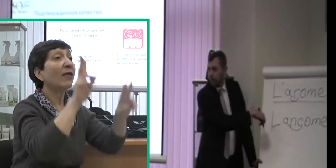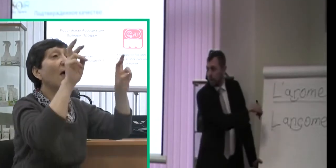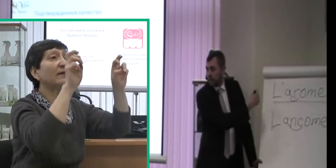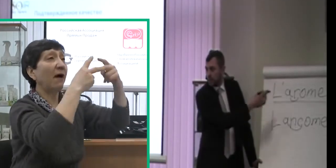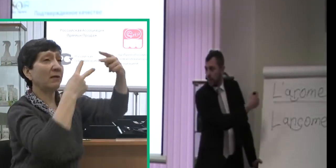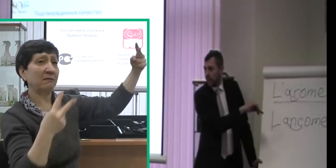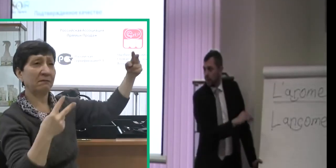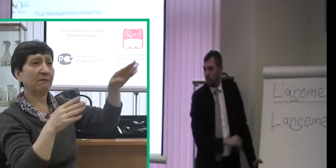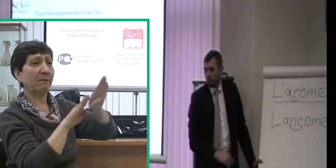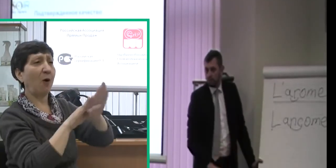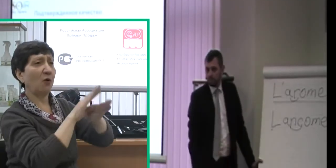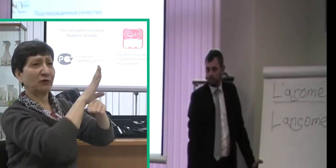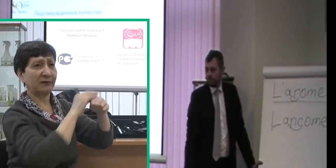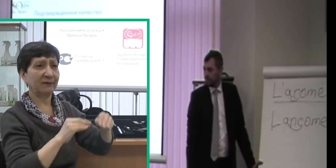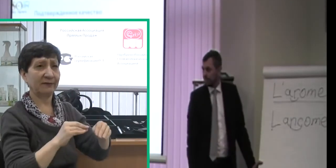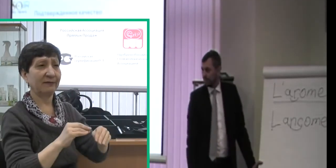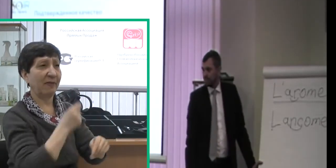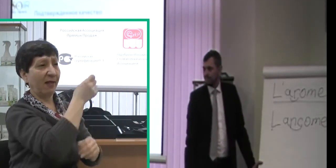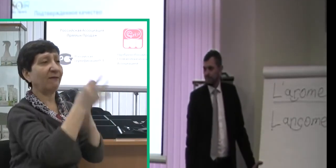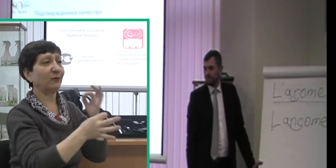якобы их название копировали.